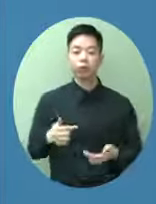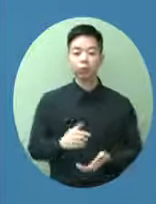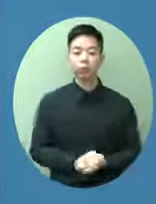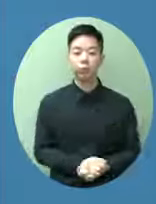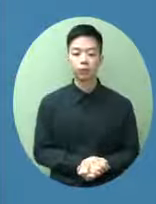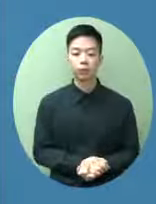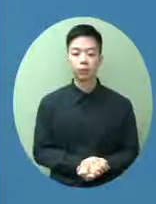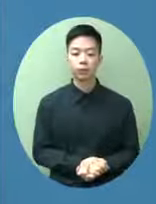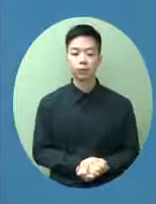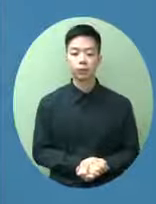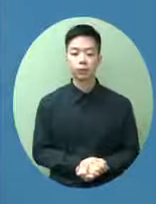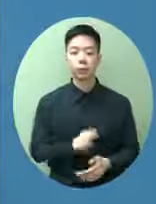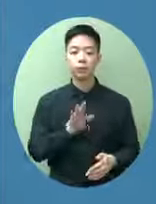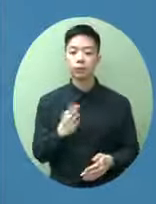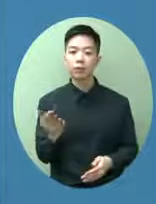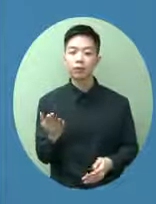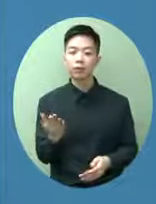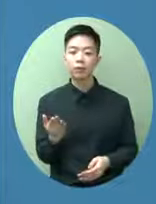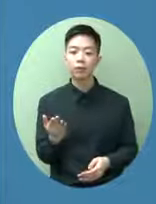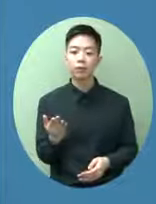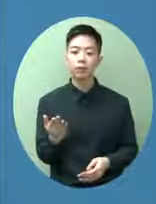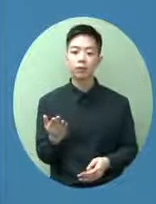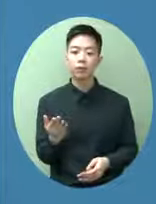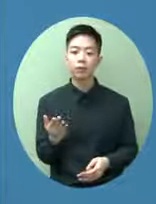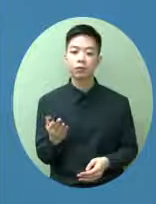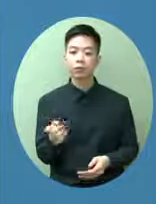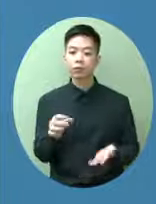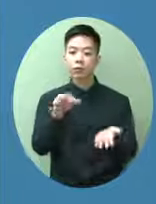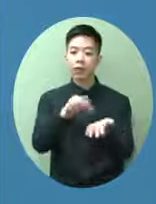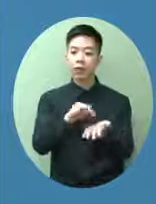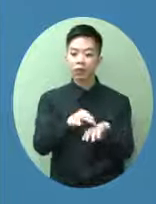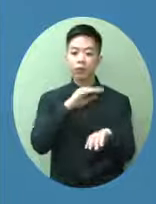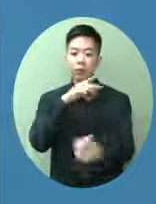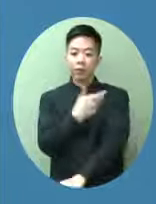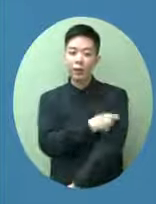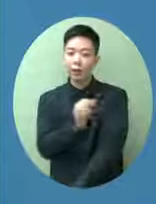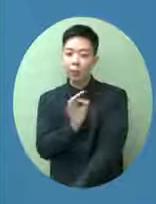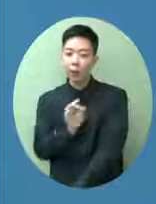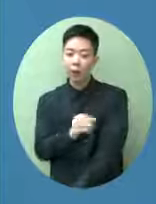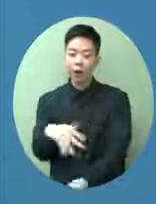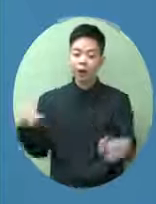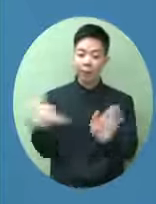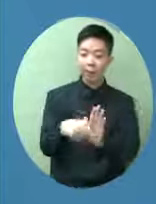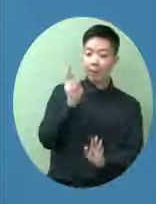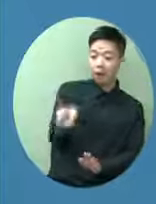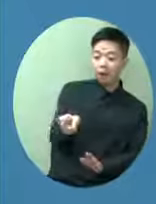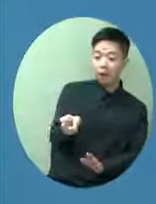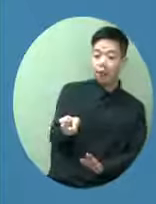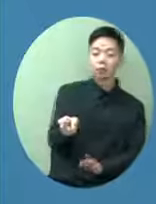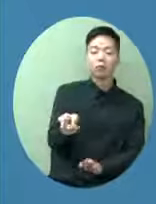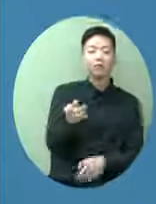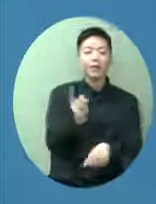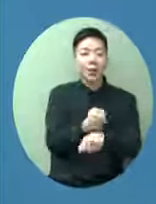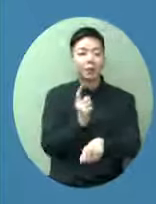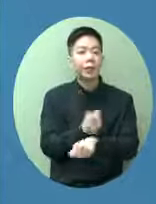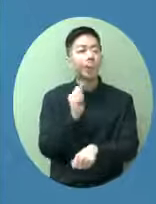拒絕一些人進入一個處所很硬性現在沒有這個考慮但是去到甚麼